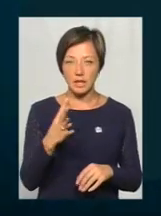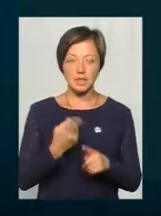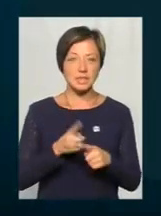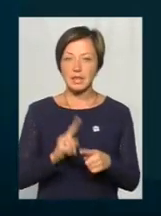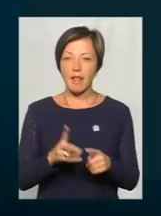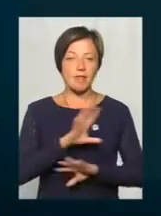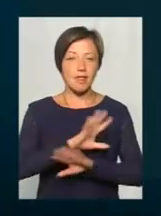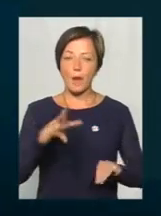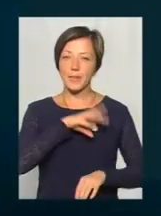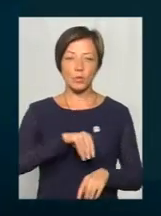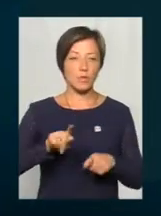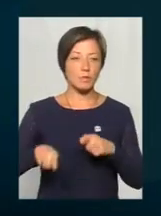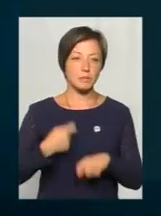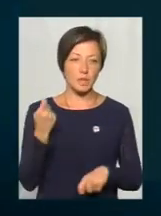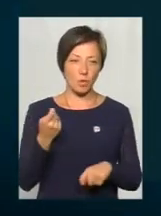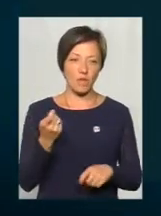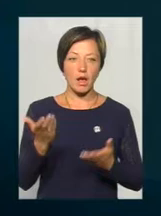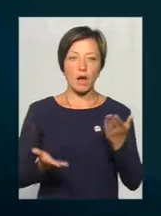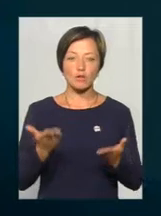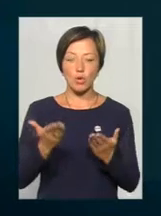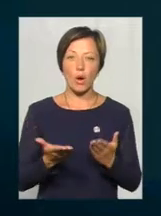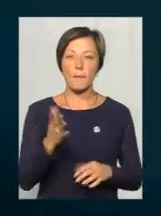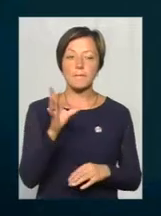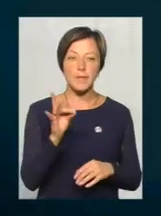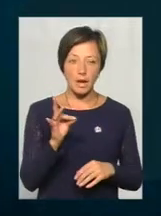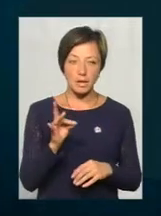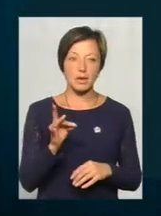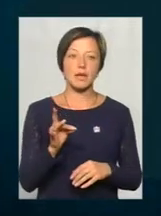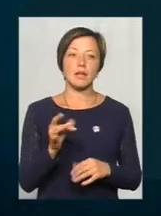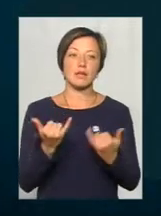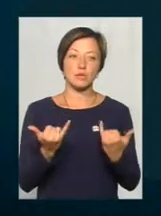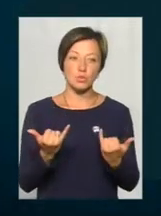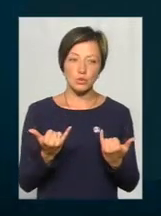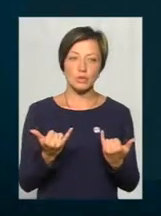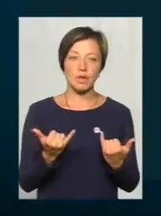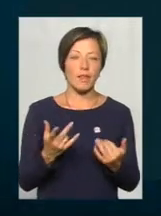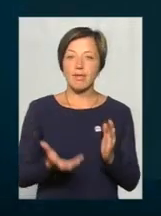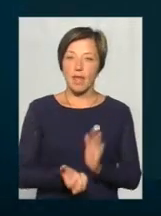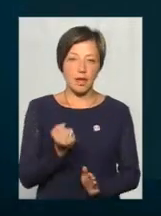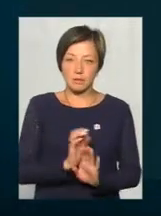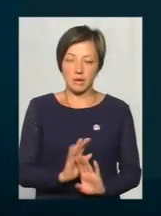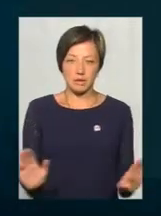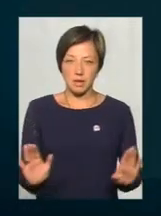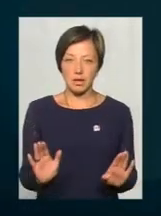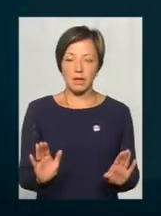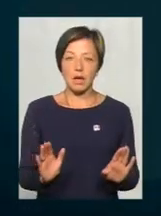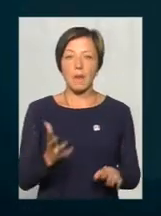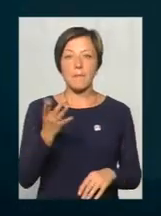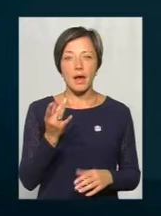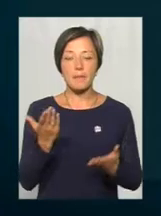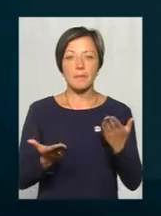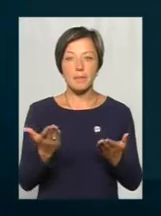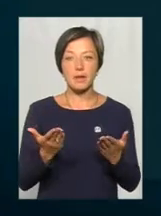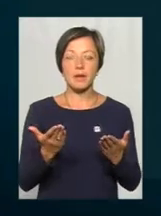неприбутковий, це збитковий. Якщо 5 гривень, він на сьогоднішній день нас не спасає, 5 гривень без послуг, бо це було